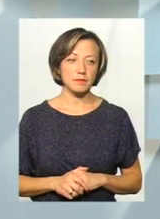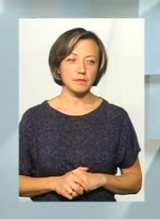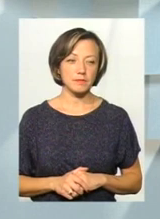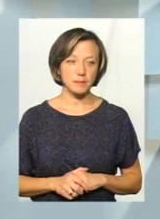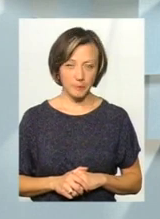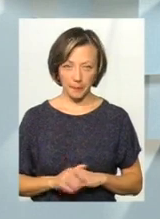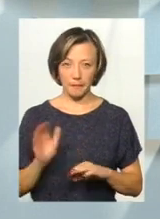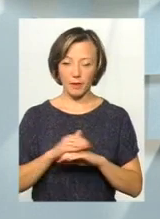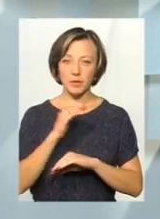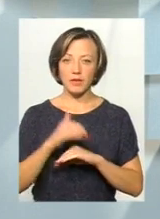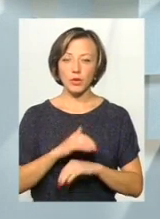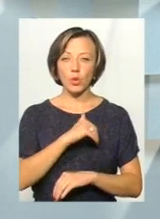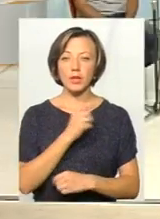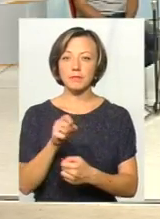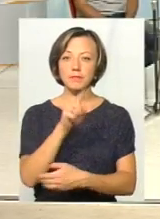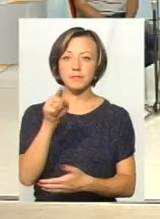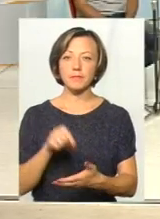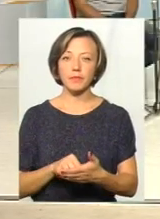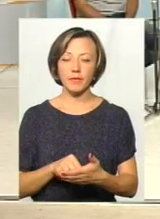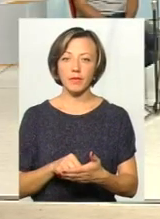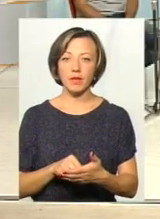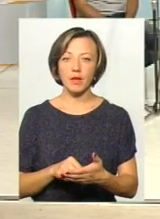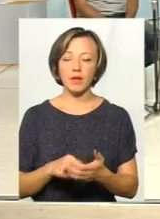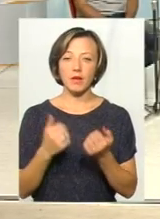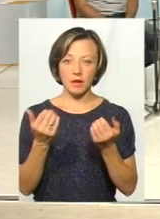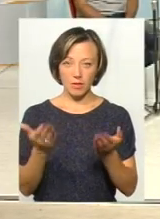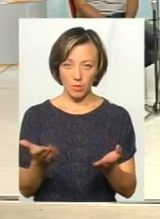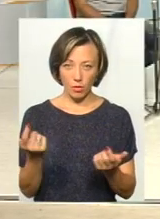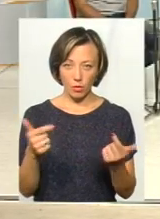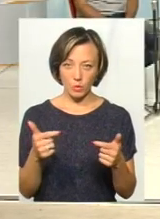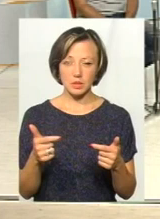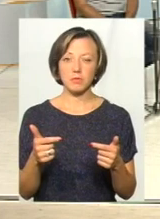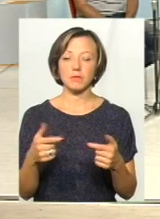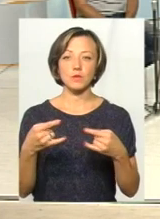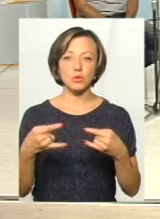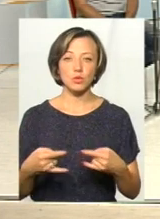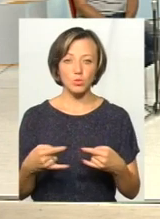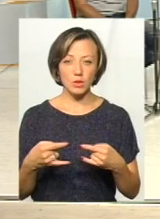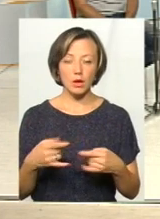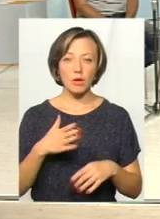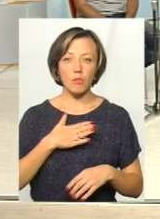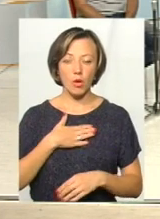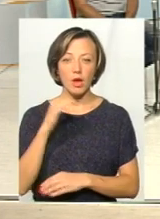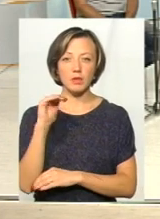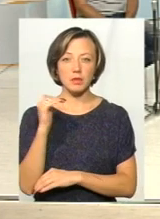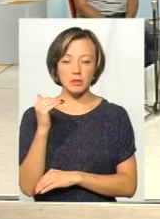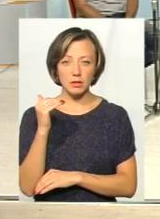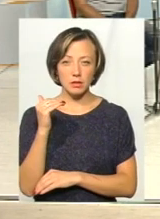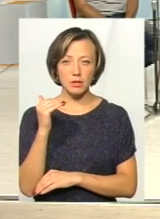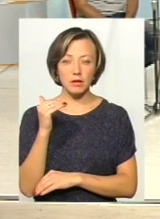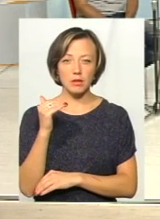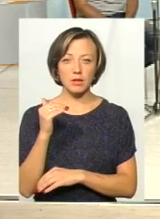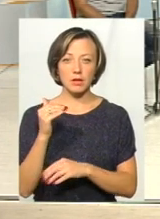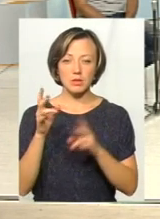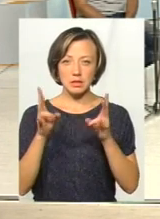Добрий вечер, хотіла поставити питання гостям в студії. Ось не зустрілася моєю дитиною, і мною сталася